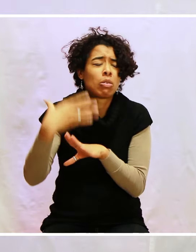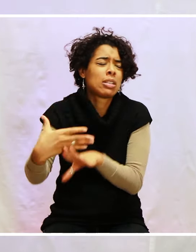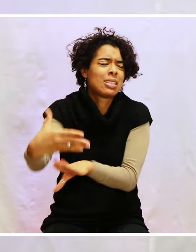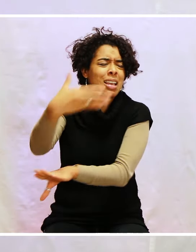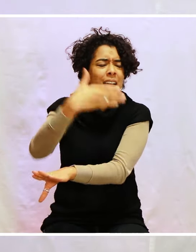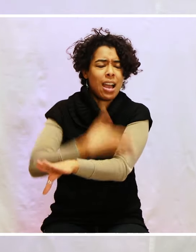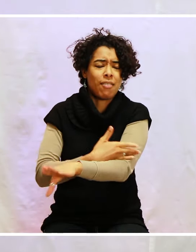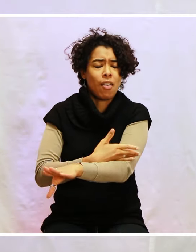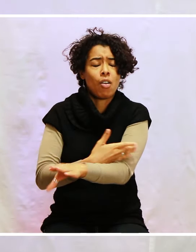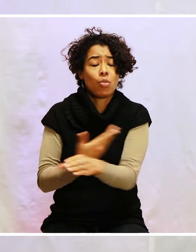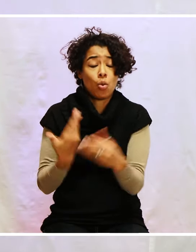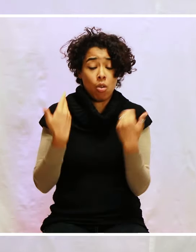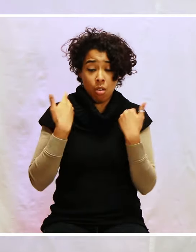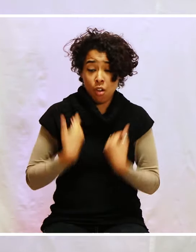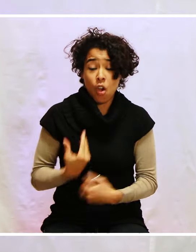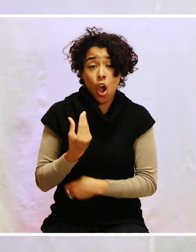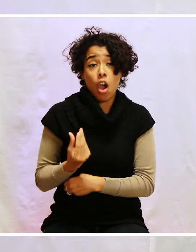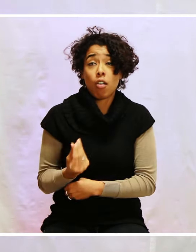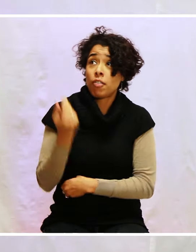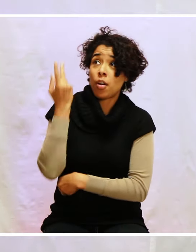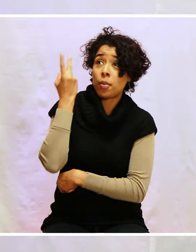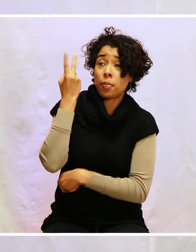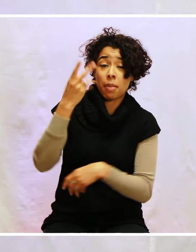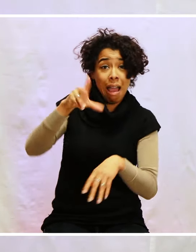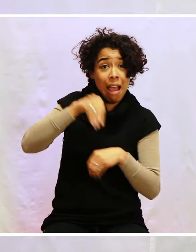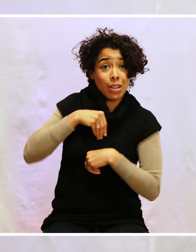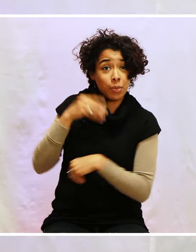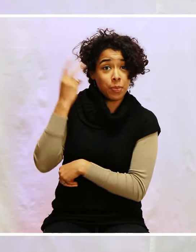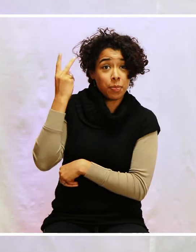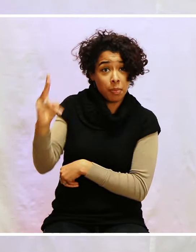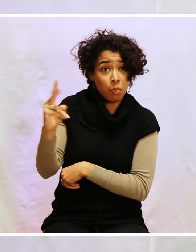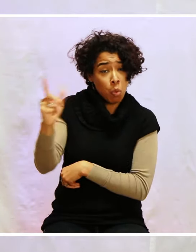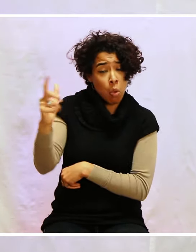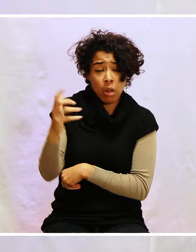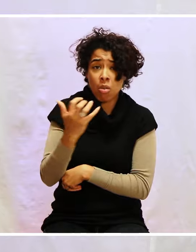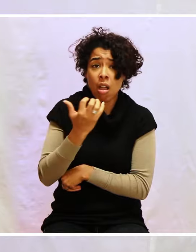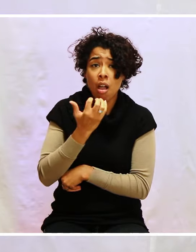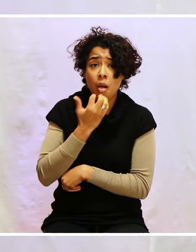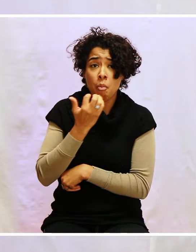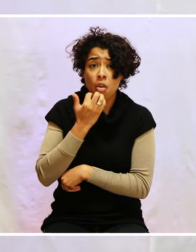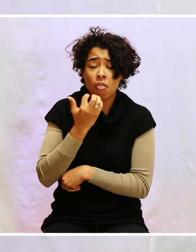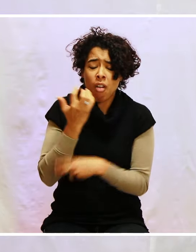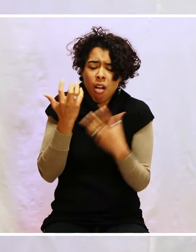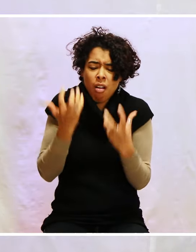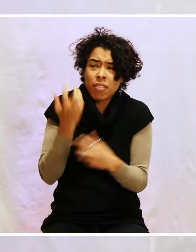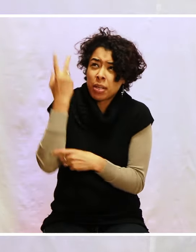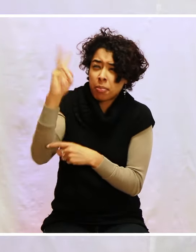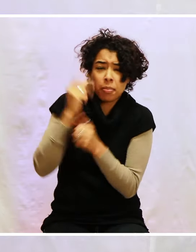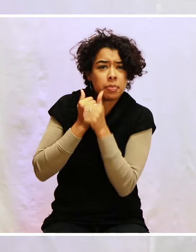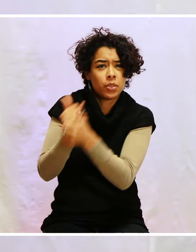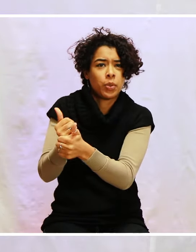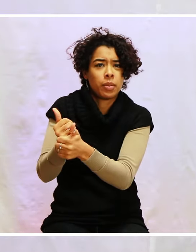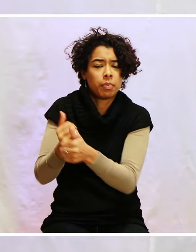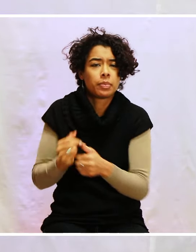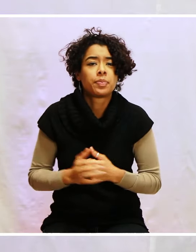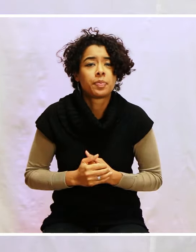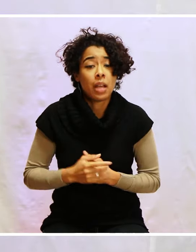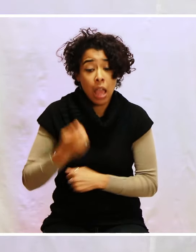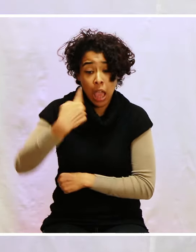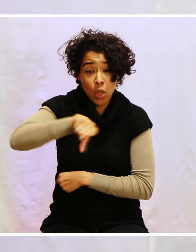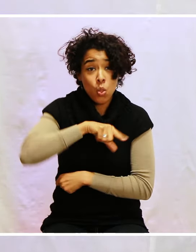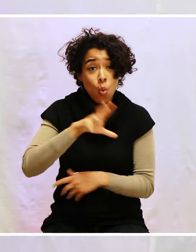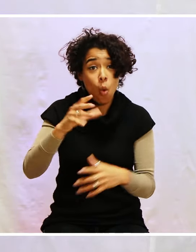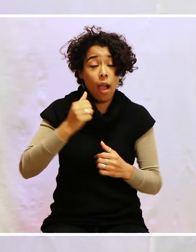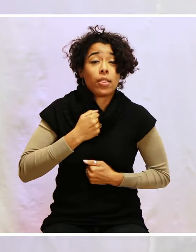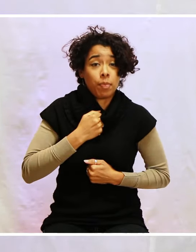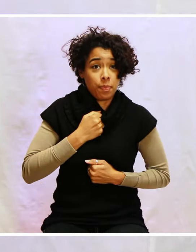-Christ selon le bon plaisir de sa volonté. Amen. On a été adoptés. Les